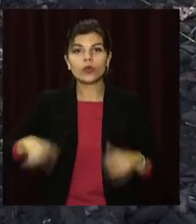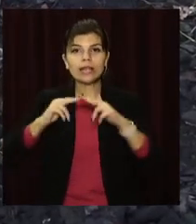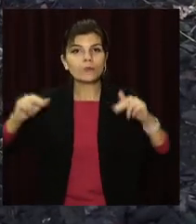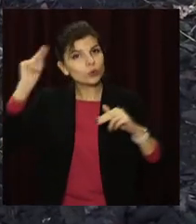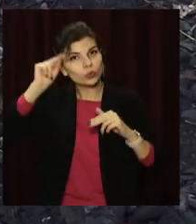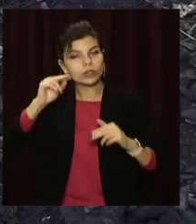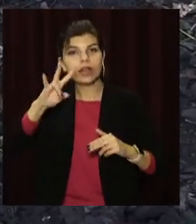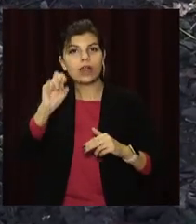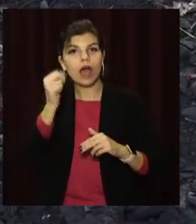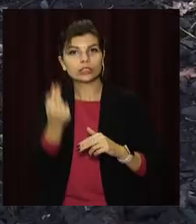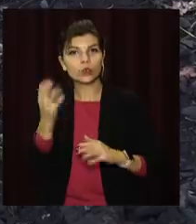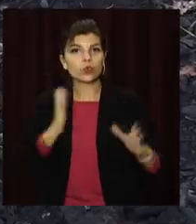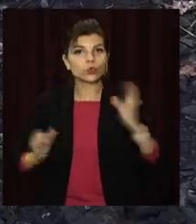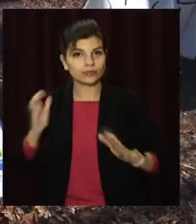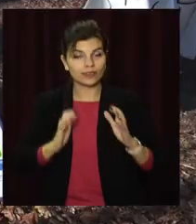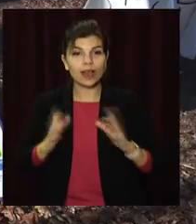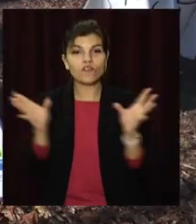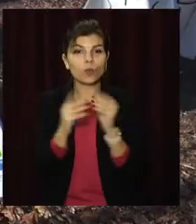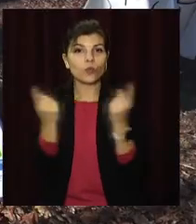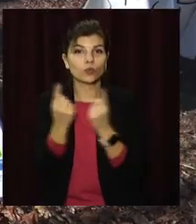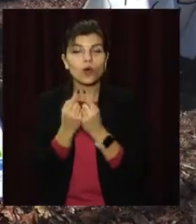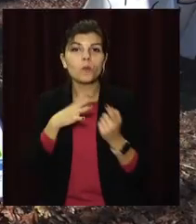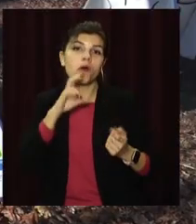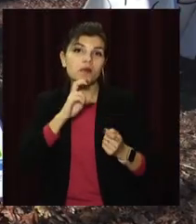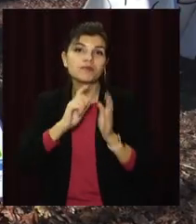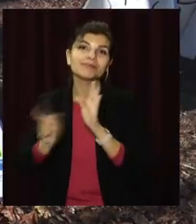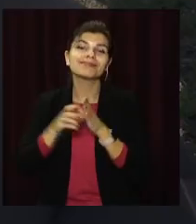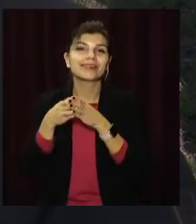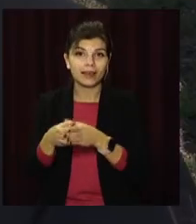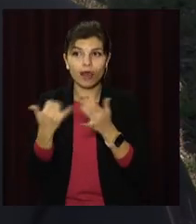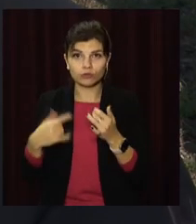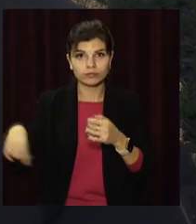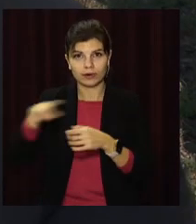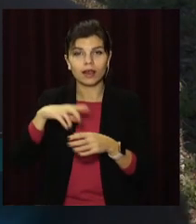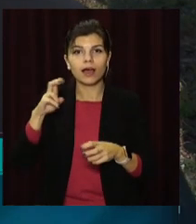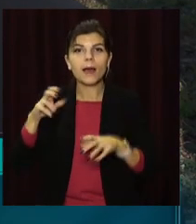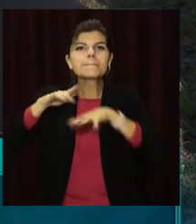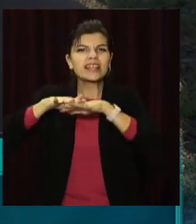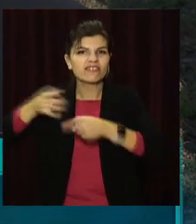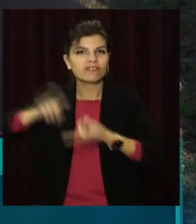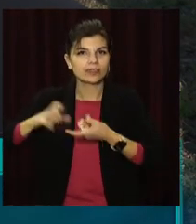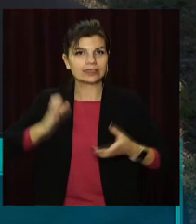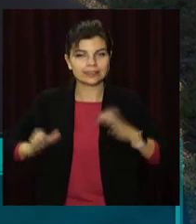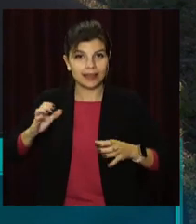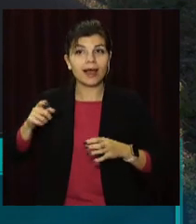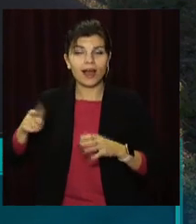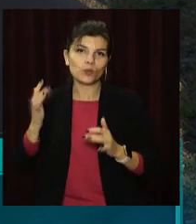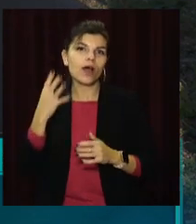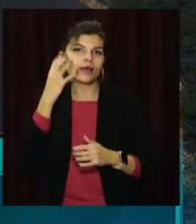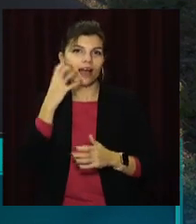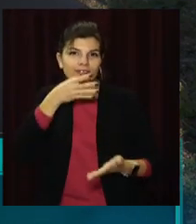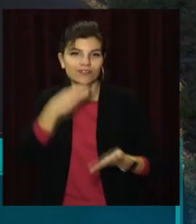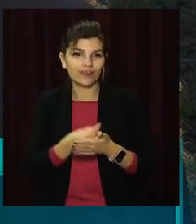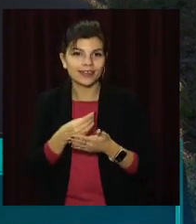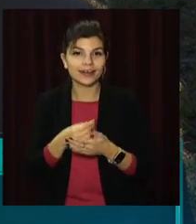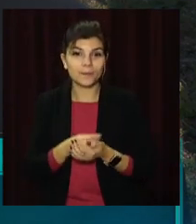'ярні. І тепер факультет прикладної математики матиме і свою райську ябленьку. Хоч здається, що прикладна математика доволі далека